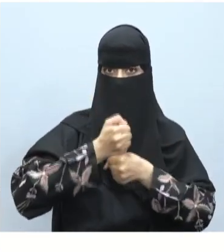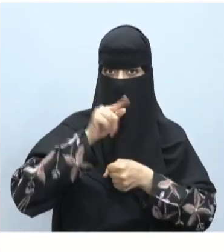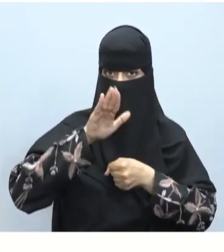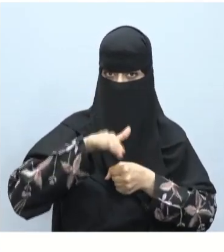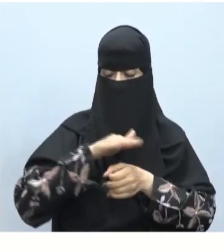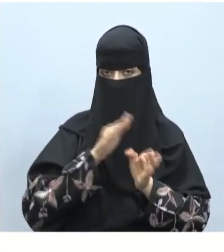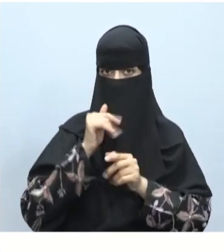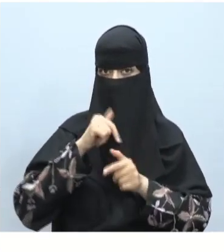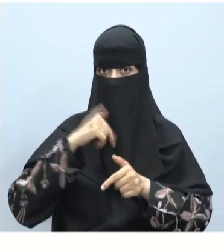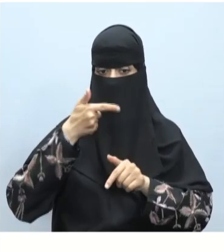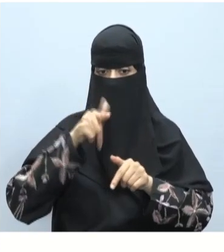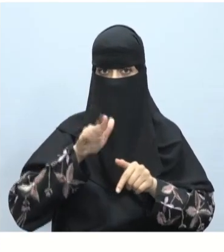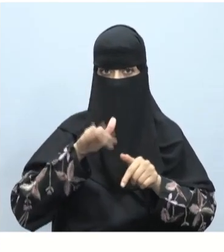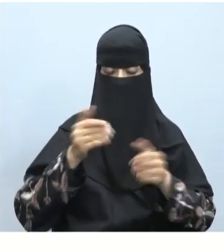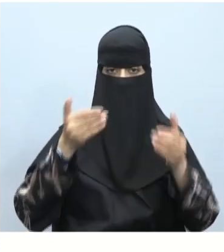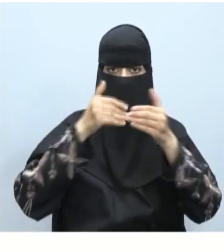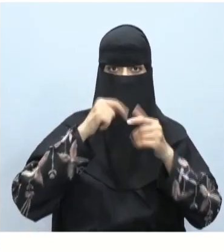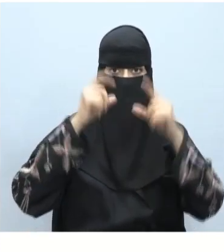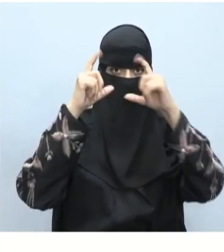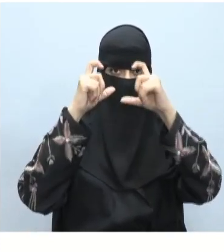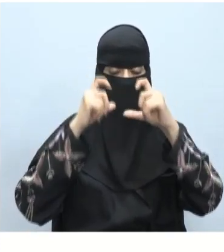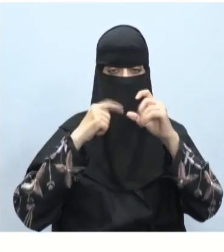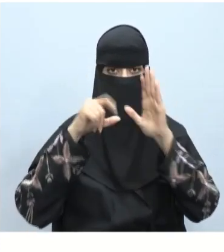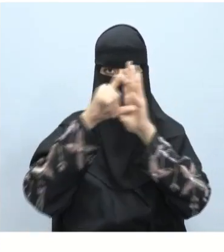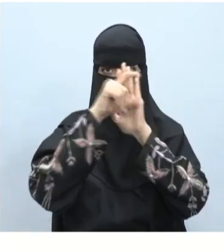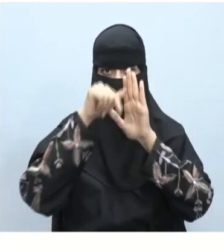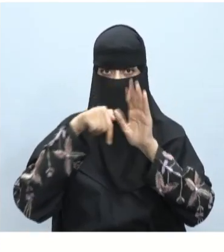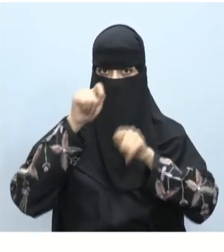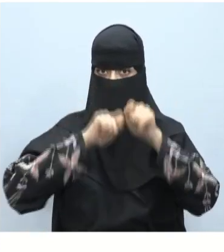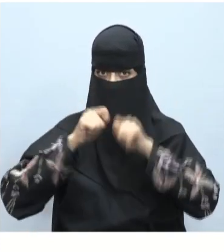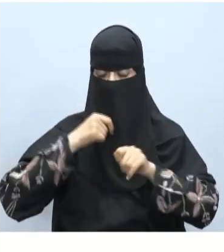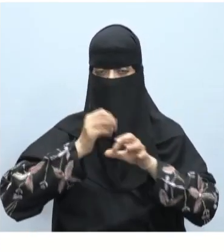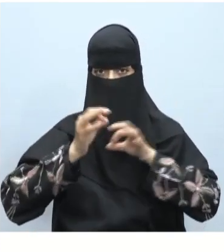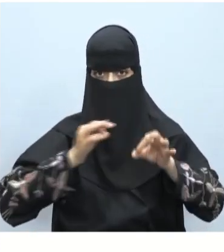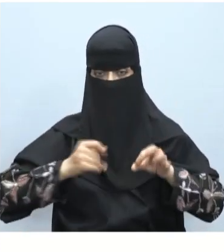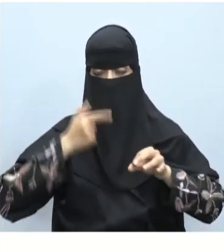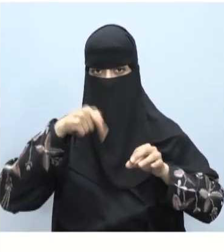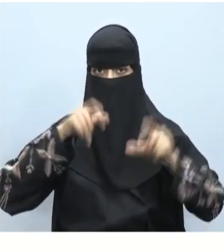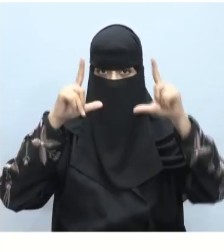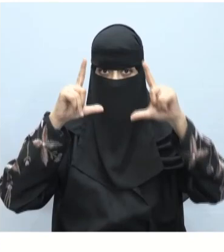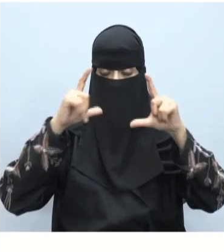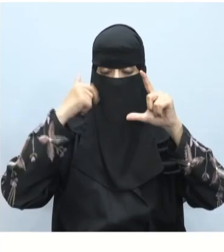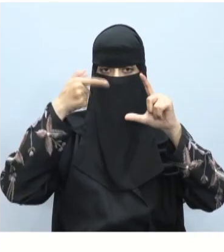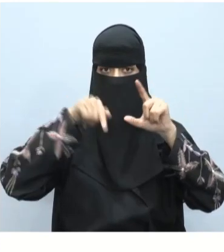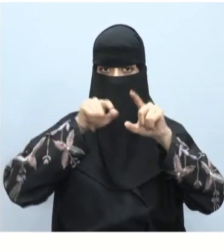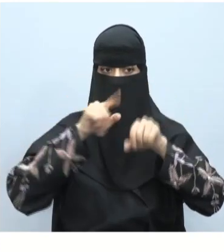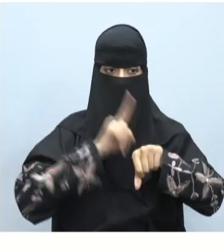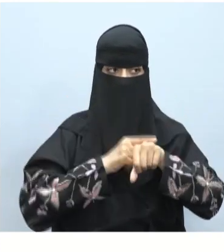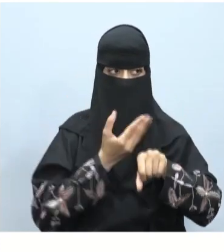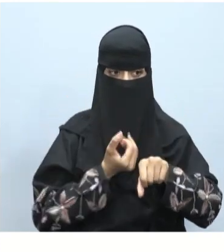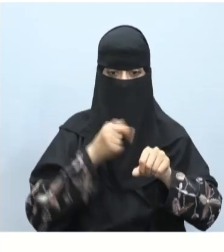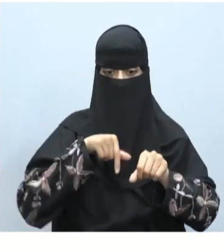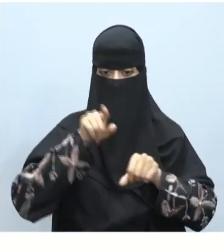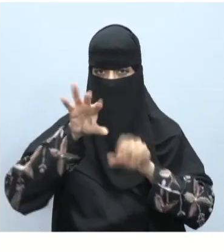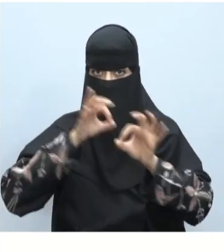موضعها وتتضمن الصور والنصوص يمكنك استخدام تخطيط الصفحة لتوفير الوقت إذا أردت